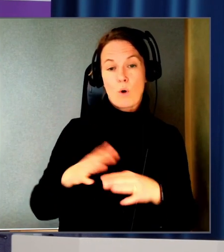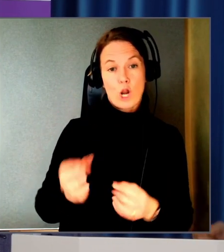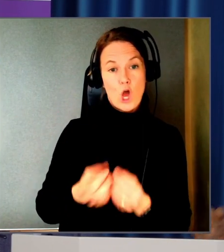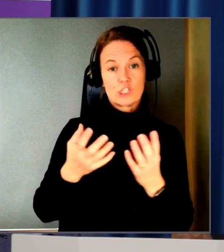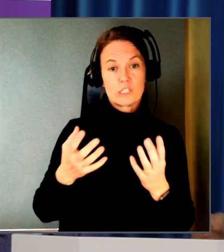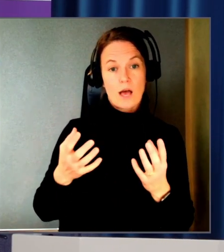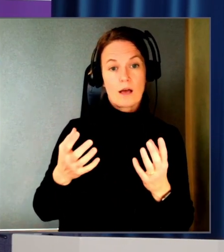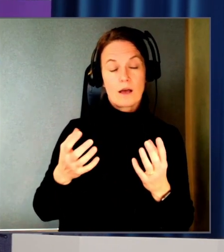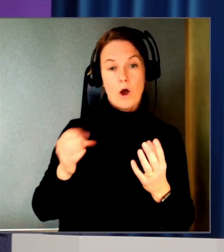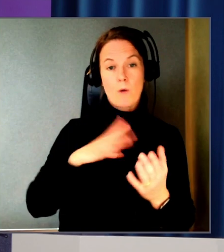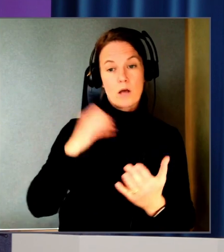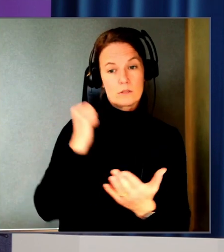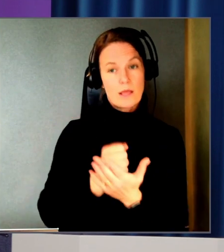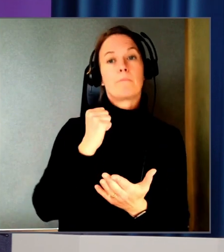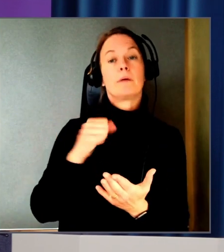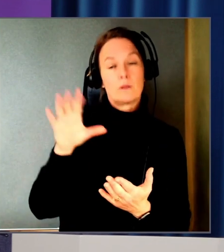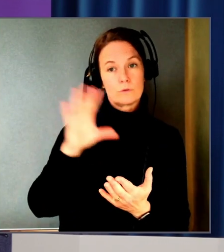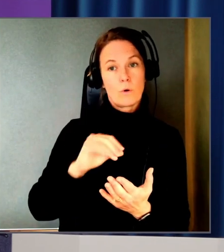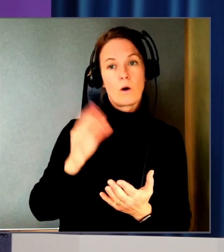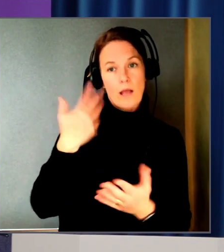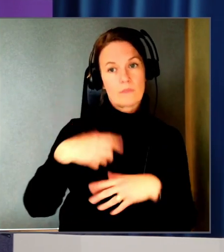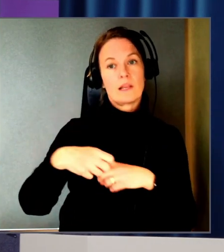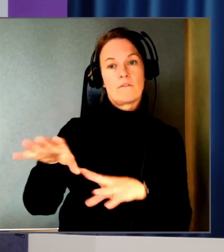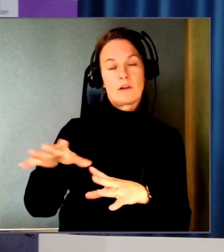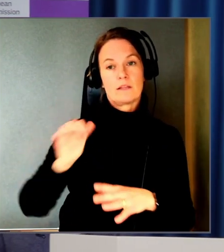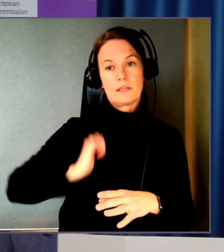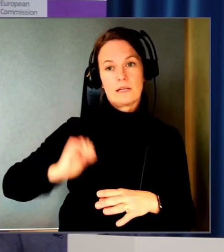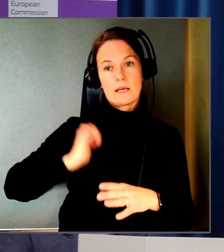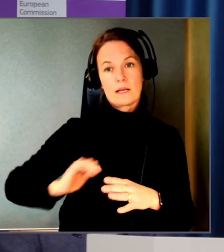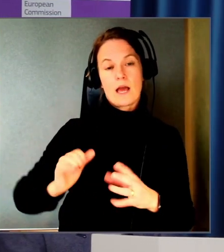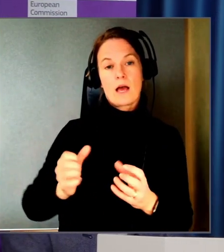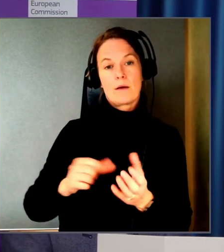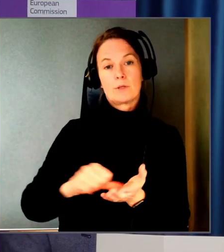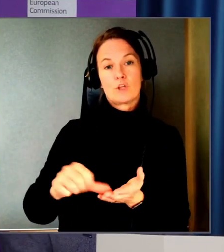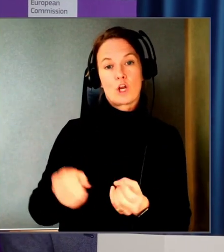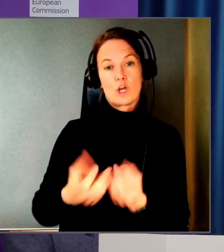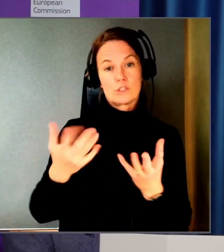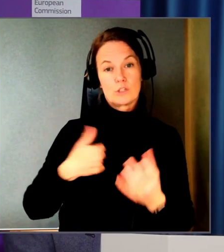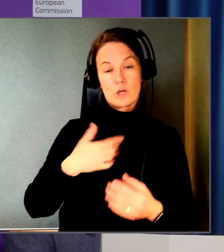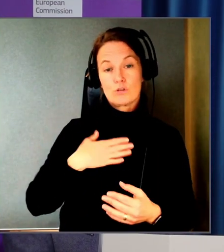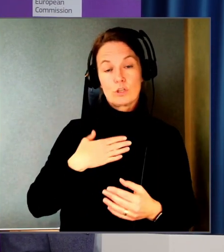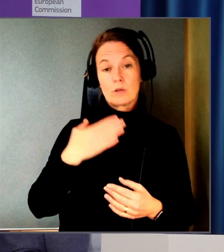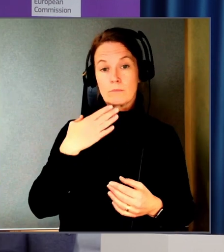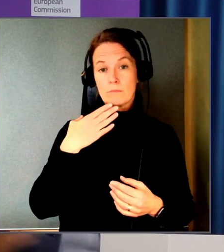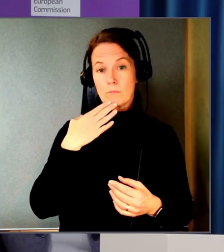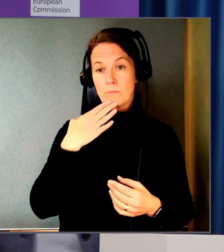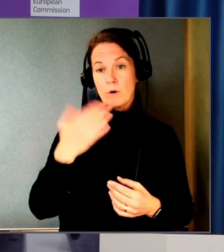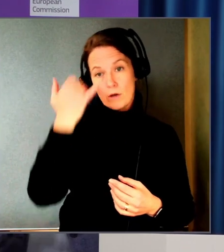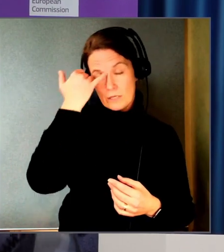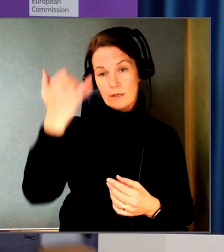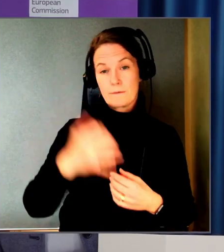Alltså har man den här stämpeln på sig då ska man verkligen kunna leverera tillgängliga betallösningar. Så det var jag tycker det var en bra idé.